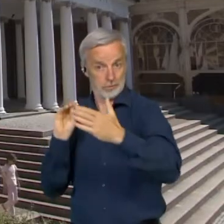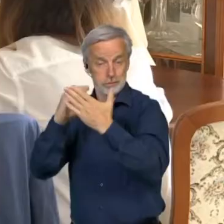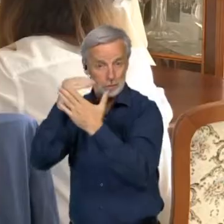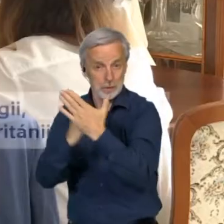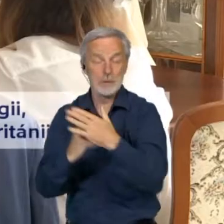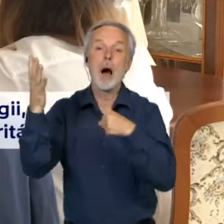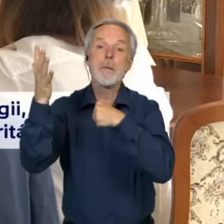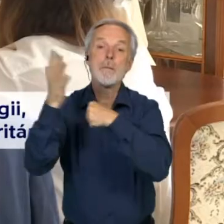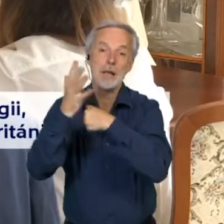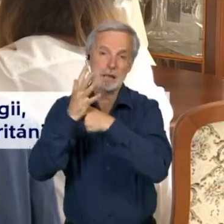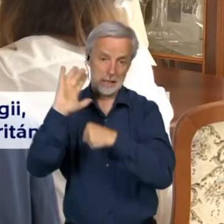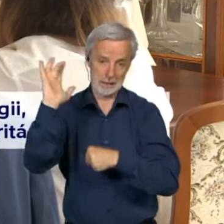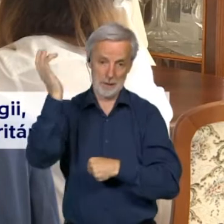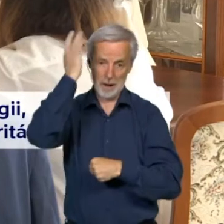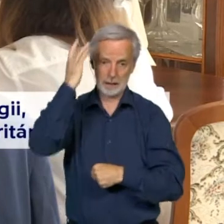15 hmotných památek.